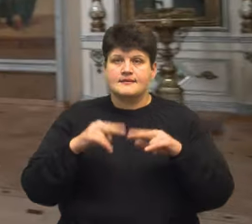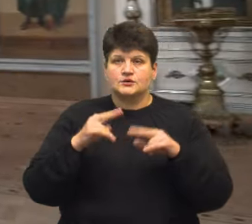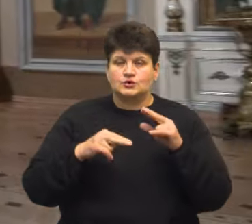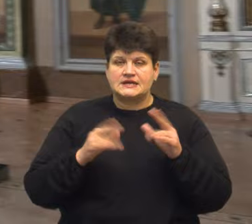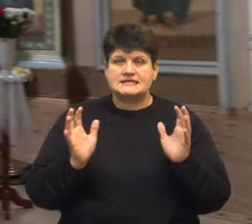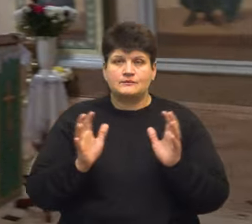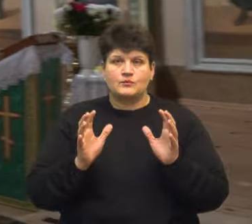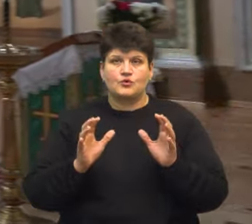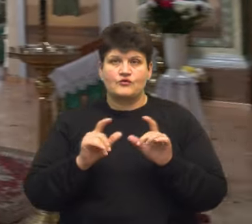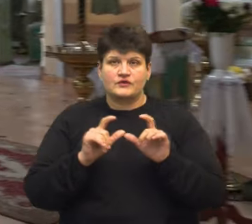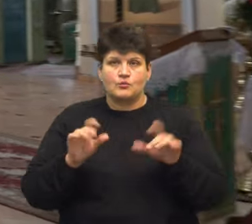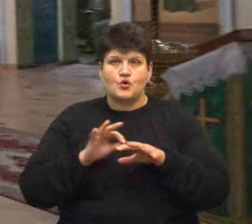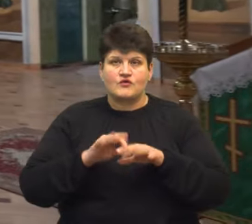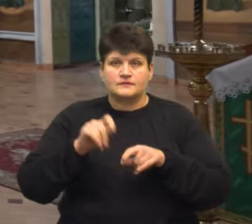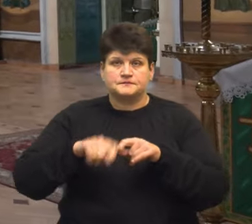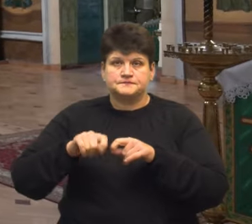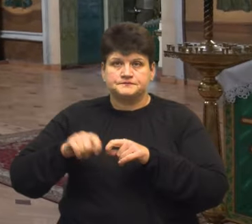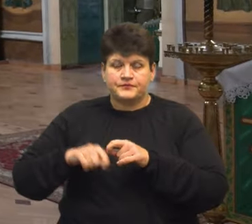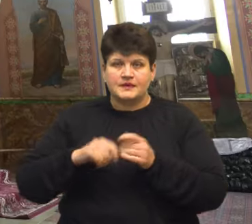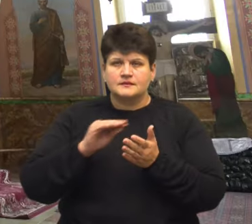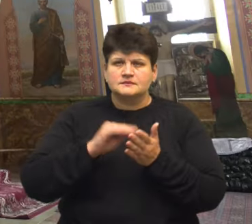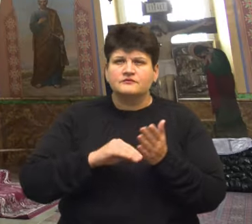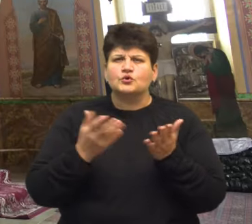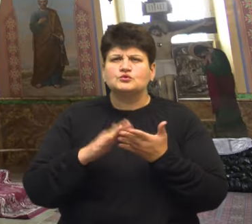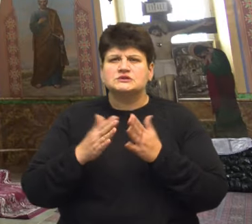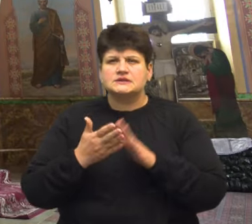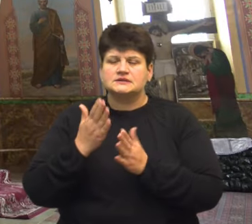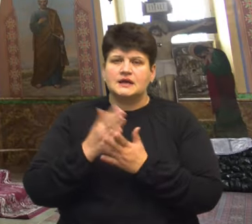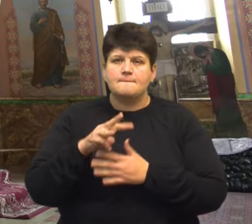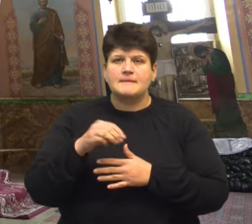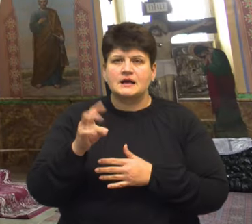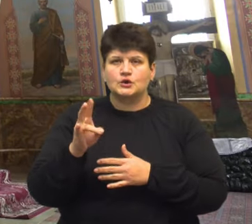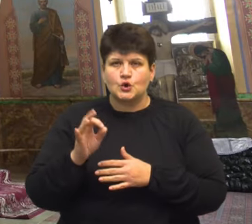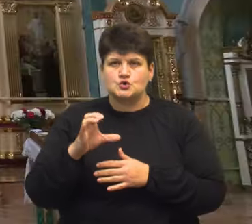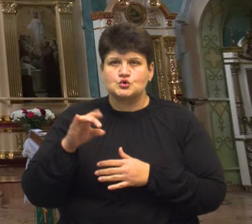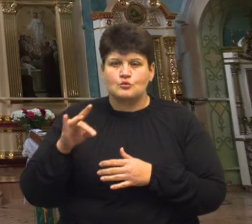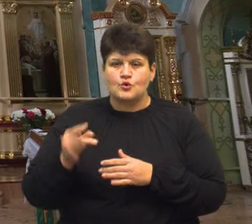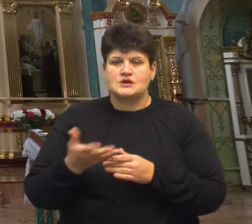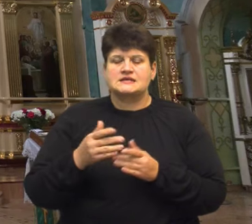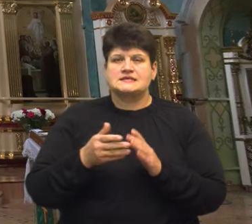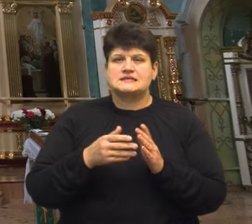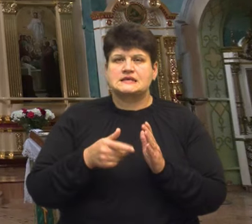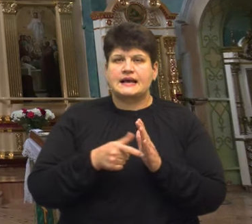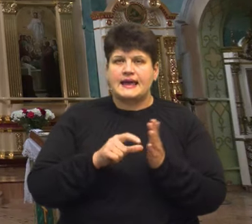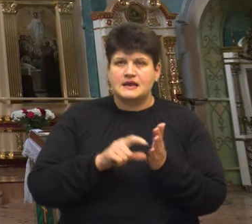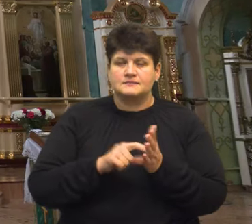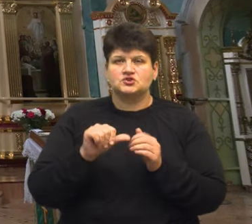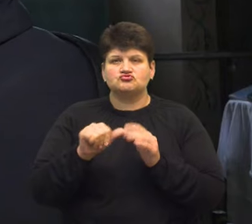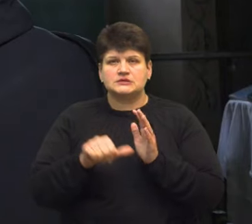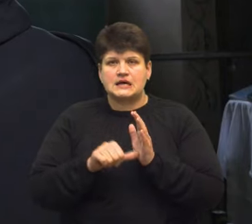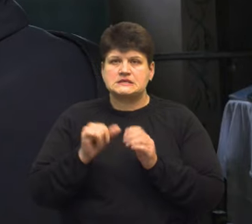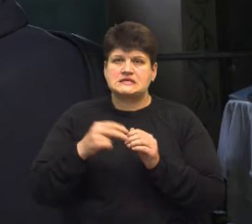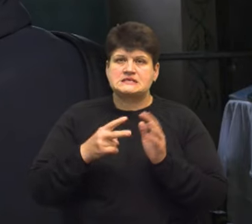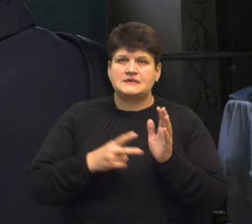проводять інвентаризацію. Описують, в якому стані перебуває майно в соборі з келіями 16-17 століть.